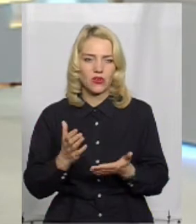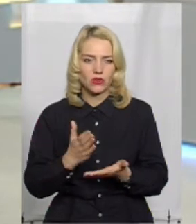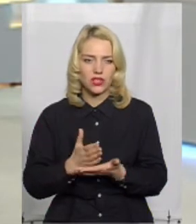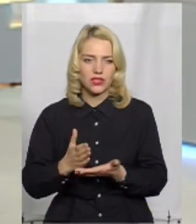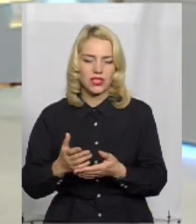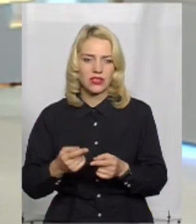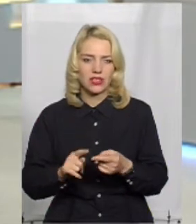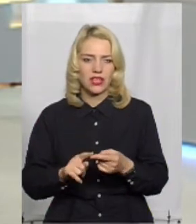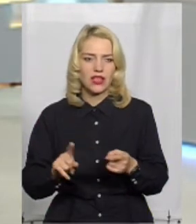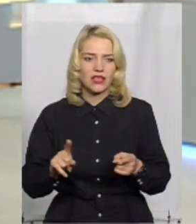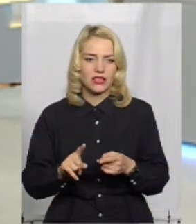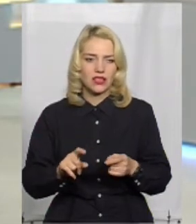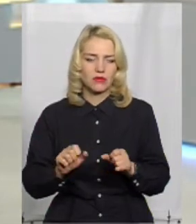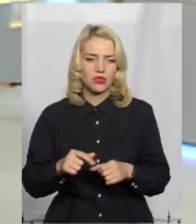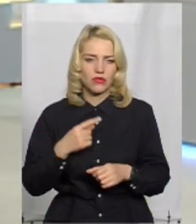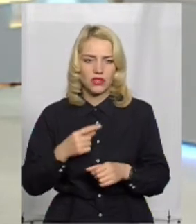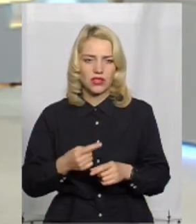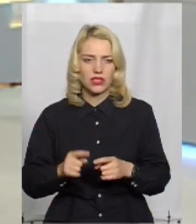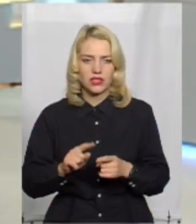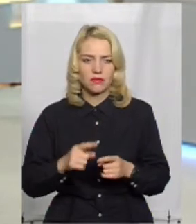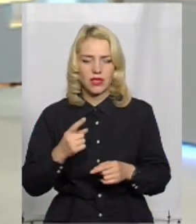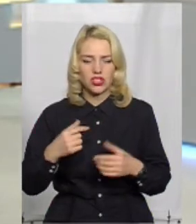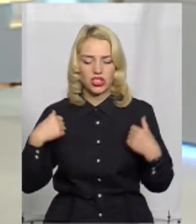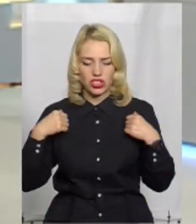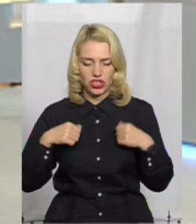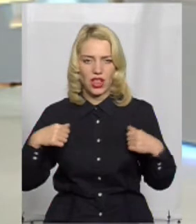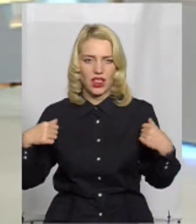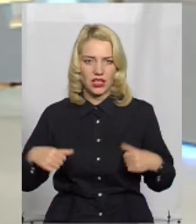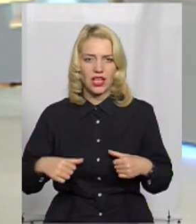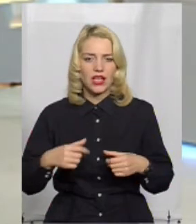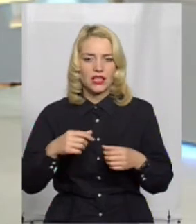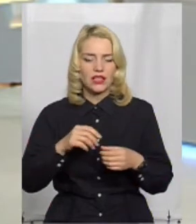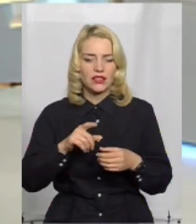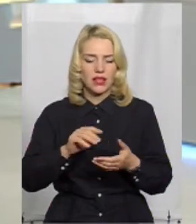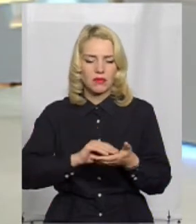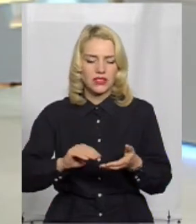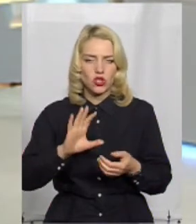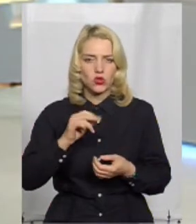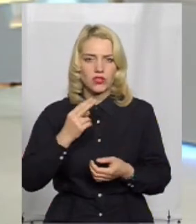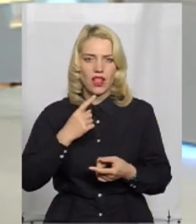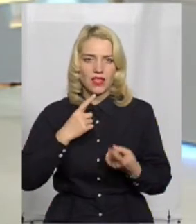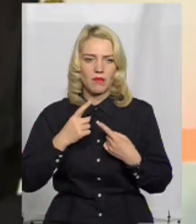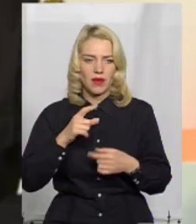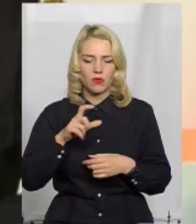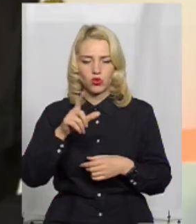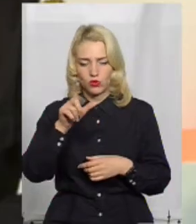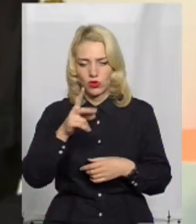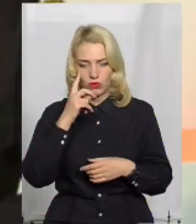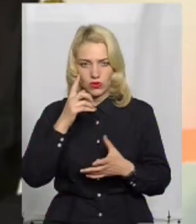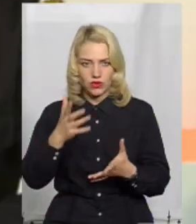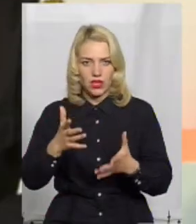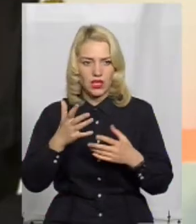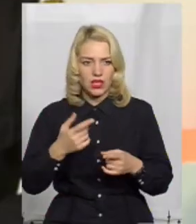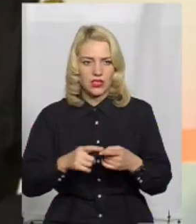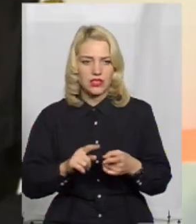ті еквіпмати, які їм мають задопомагати. В першу чергу, це жилет, на якому написано соціальний перемовник, щоб його було видно. Це